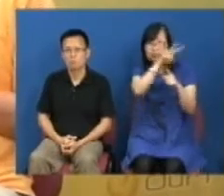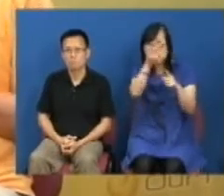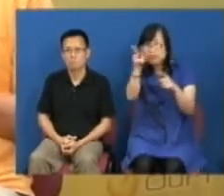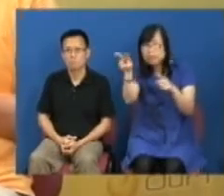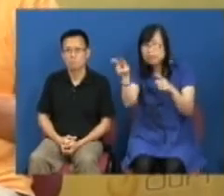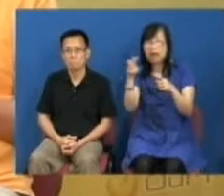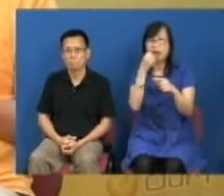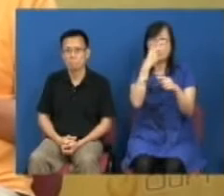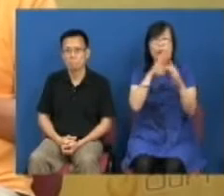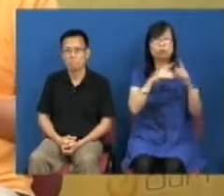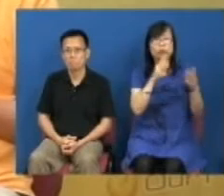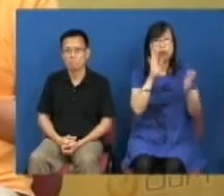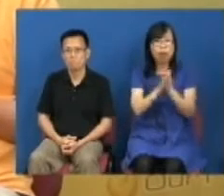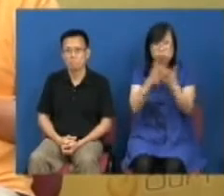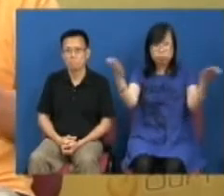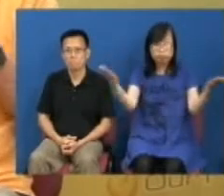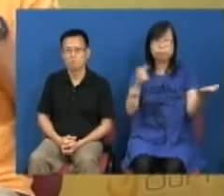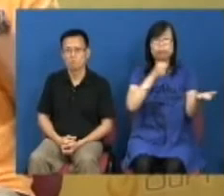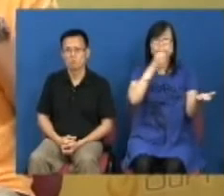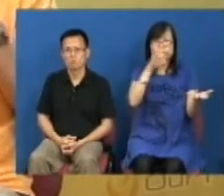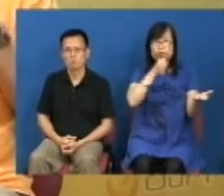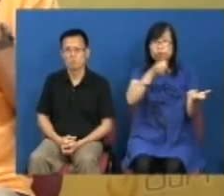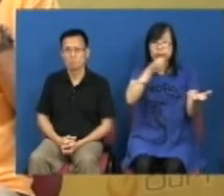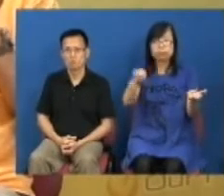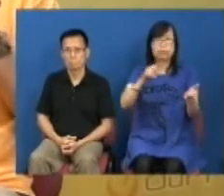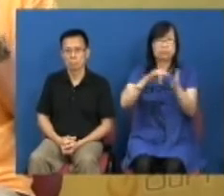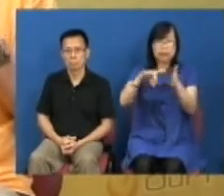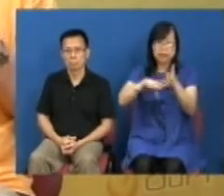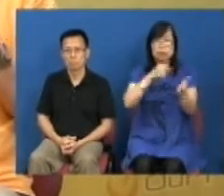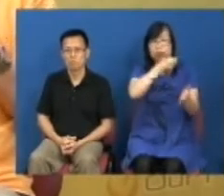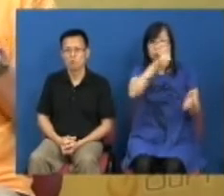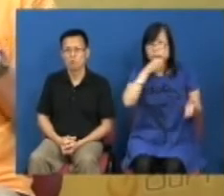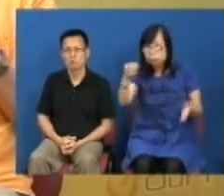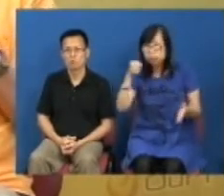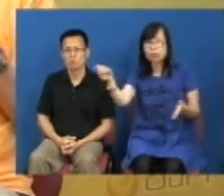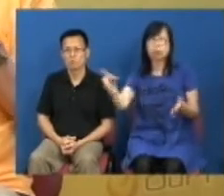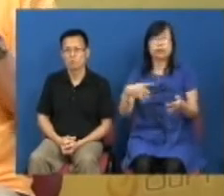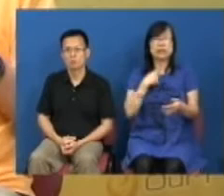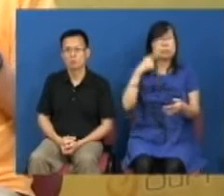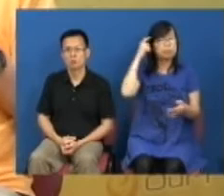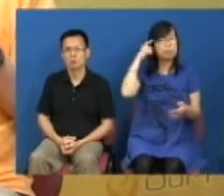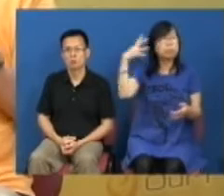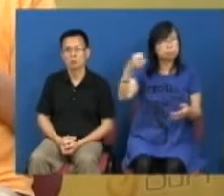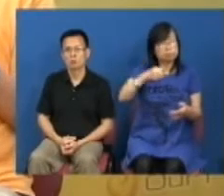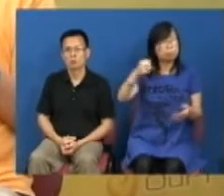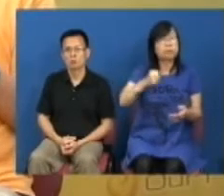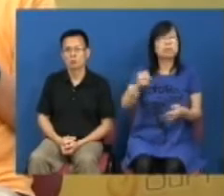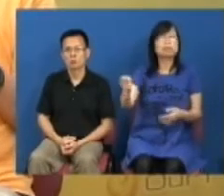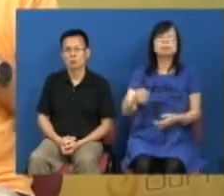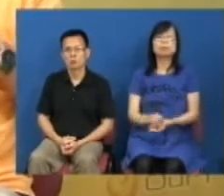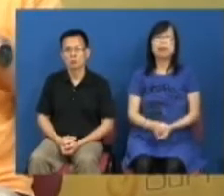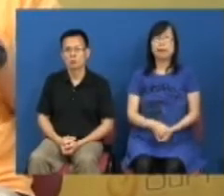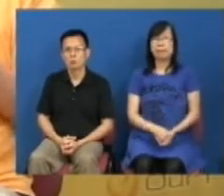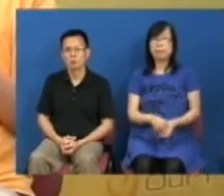的报纸传媒电子传媒一些政治上的形势掌握的话北京政府是做得很足够的